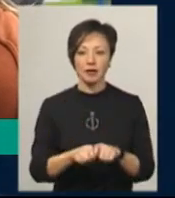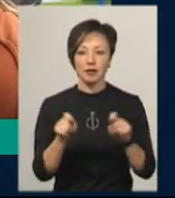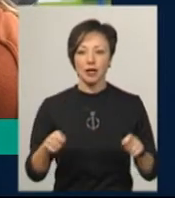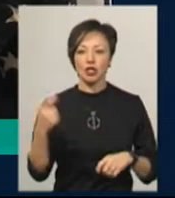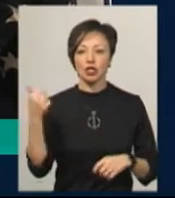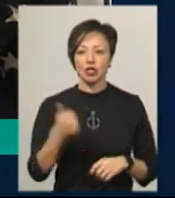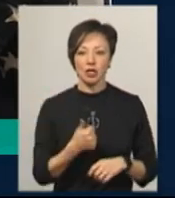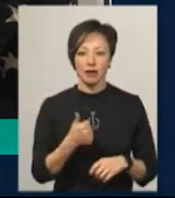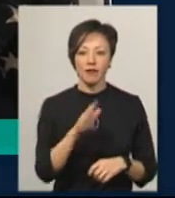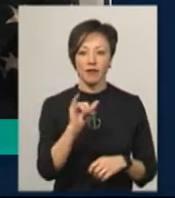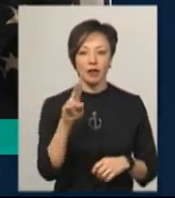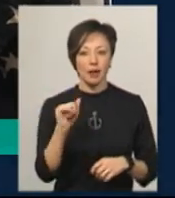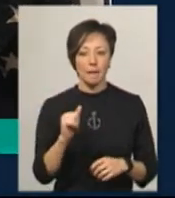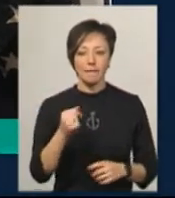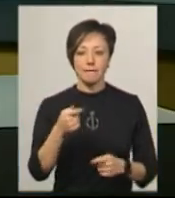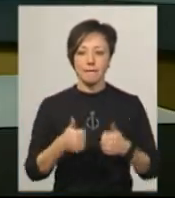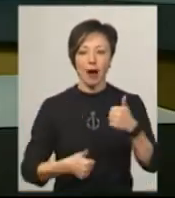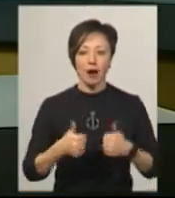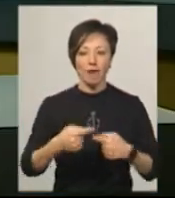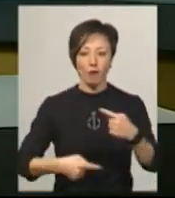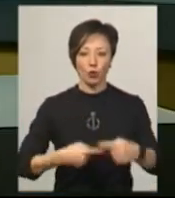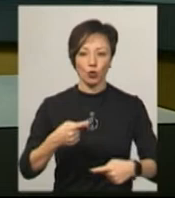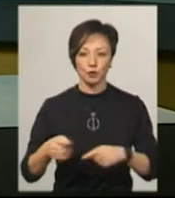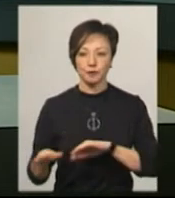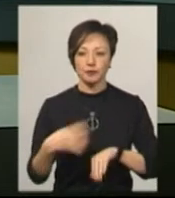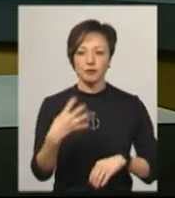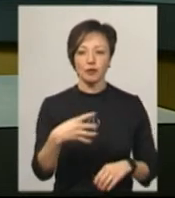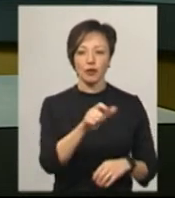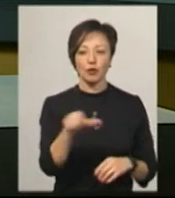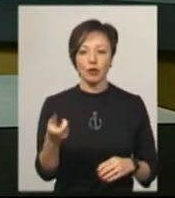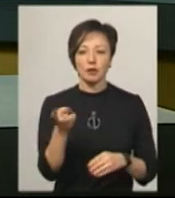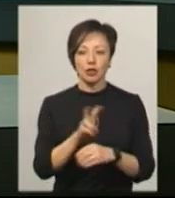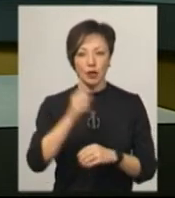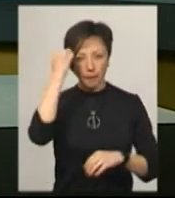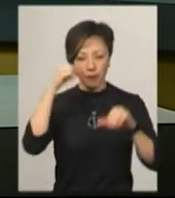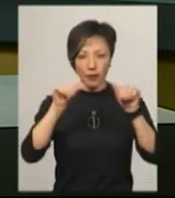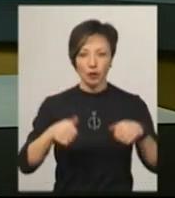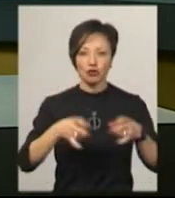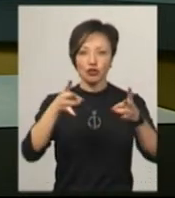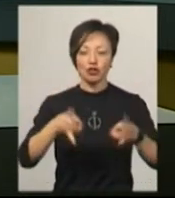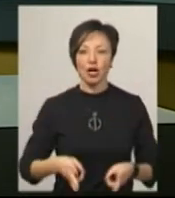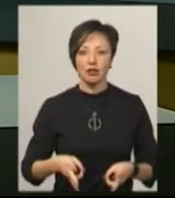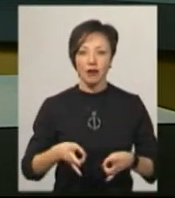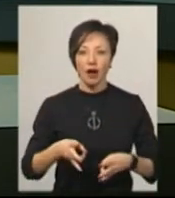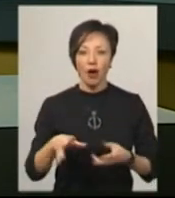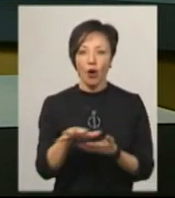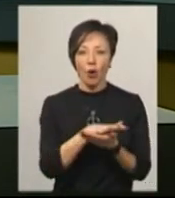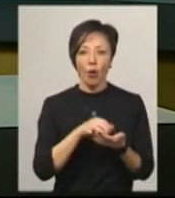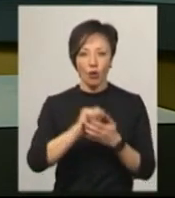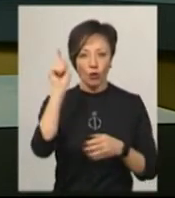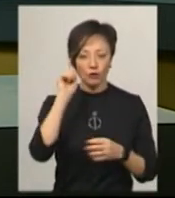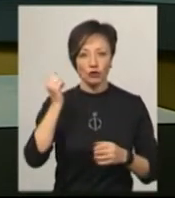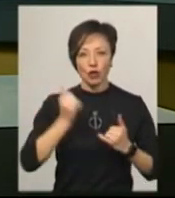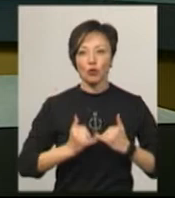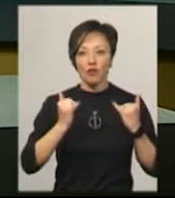тижневого віки марафону. 40 людей прийшли до меморіалу жертв Голокосту в Хмельницькому вшанувати